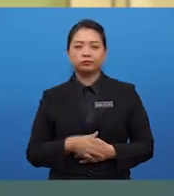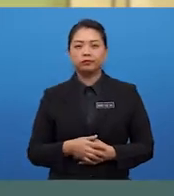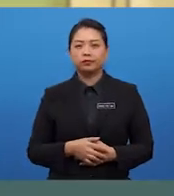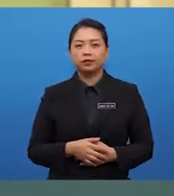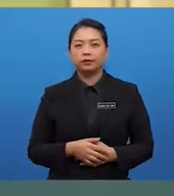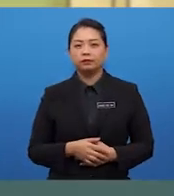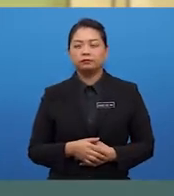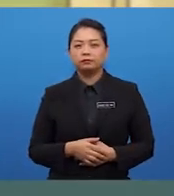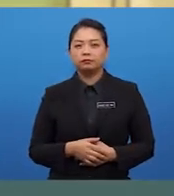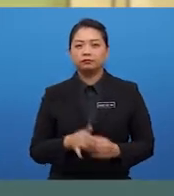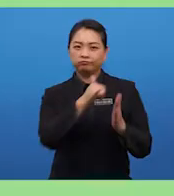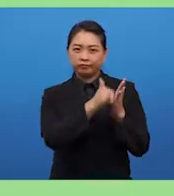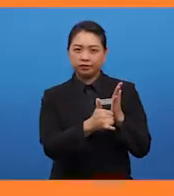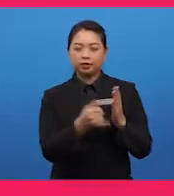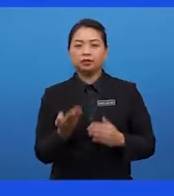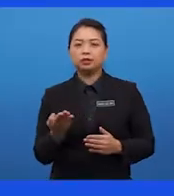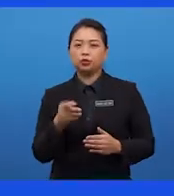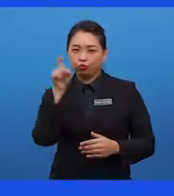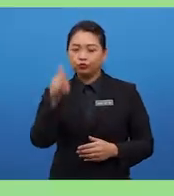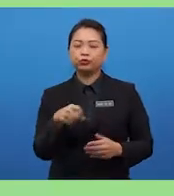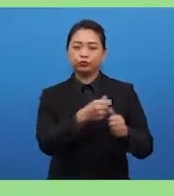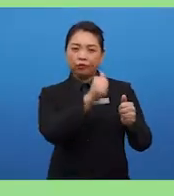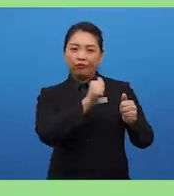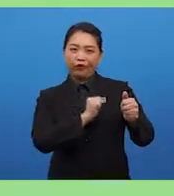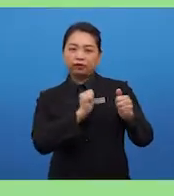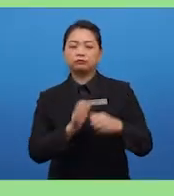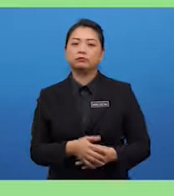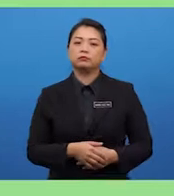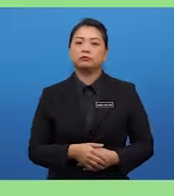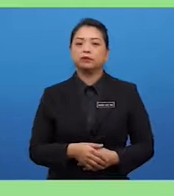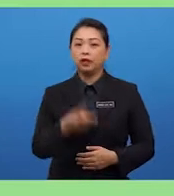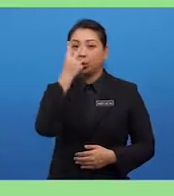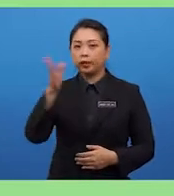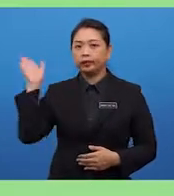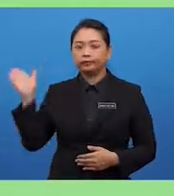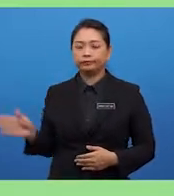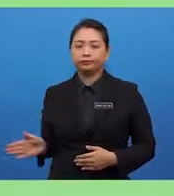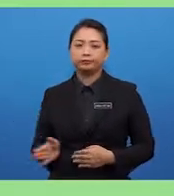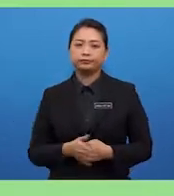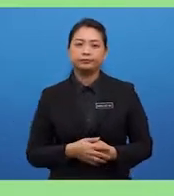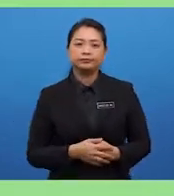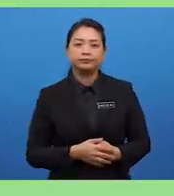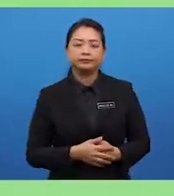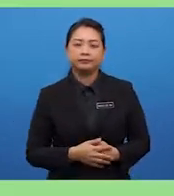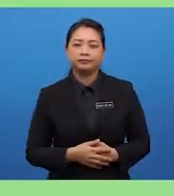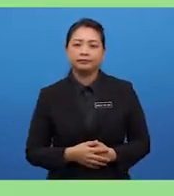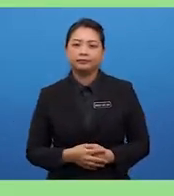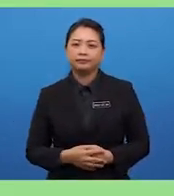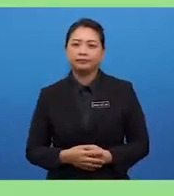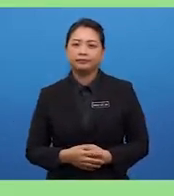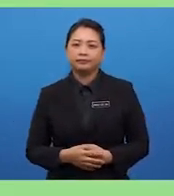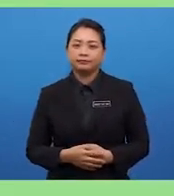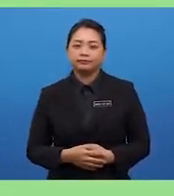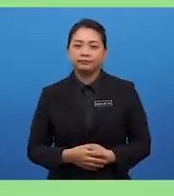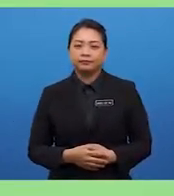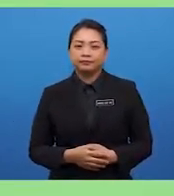These are the things that you should avoid. Now, let us look at the sample of a question in part 2, in the